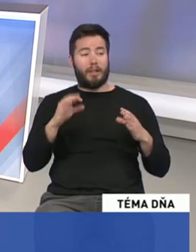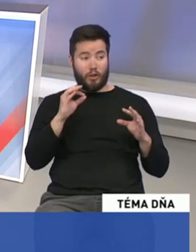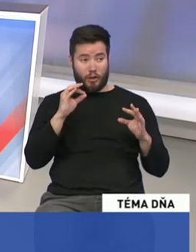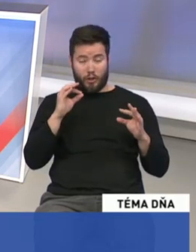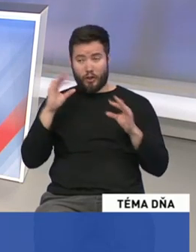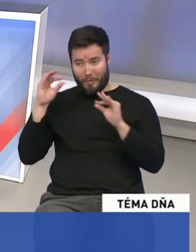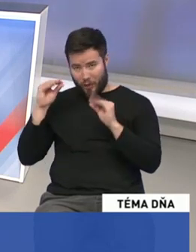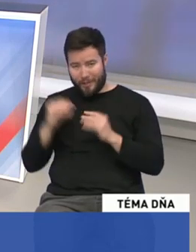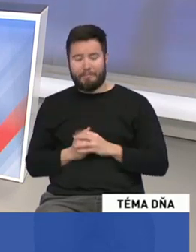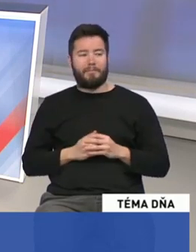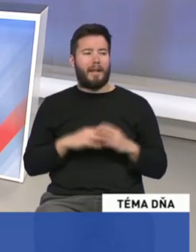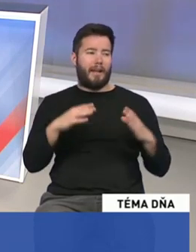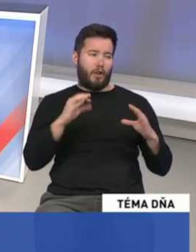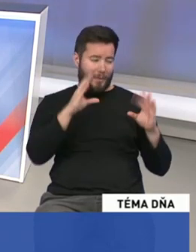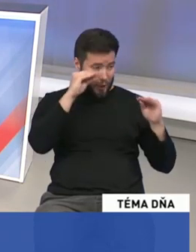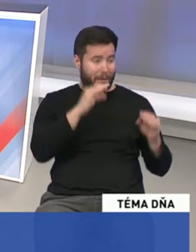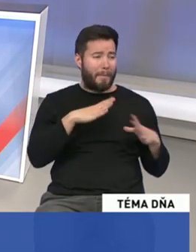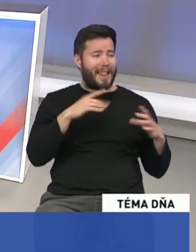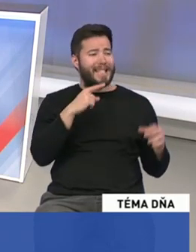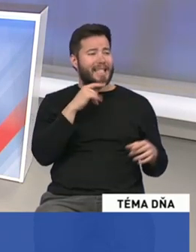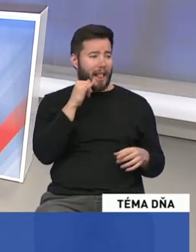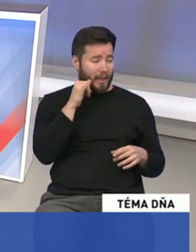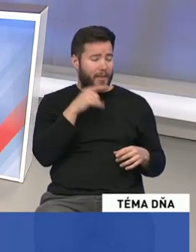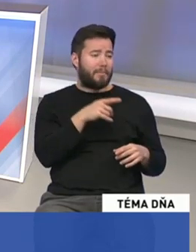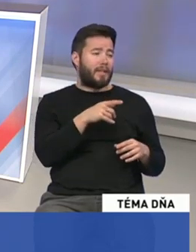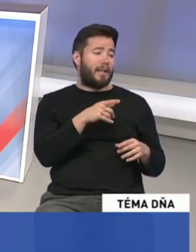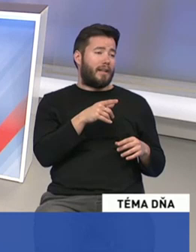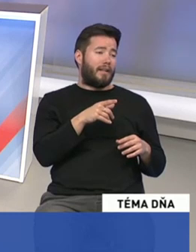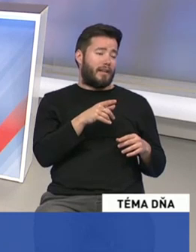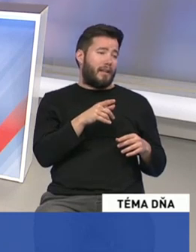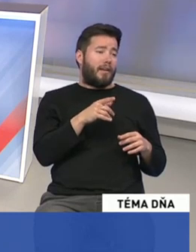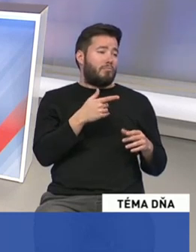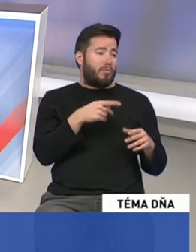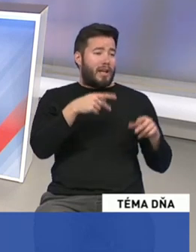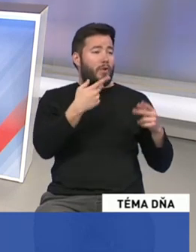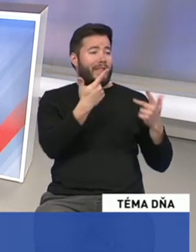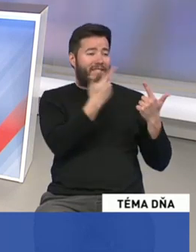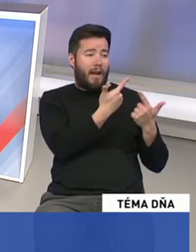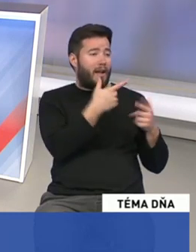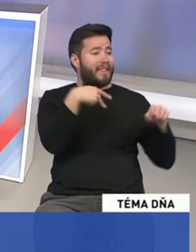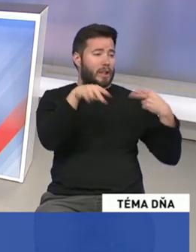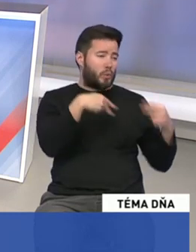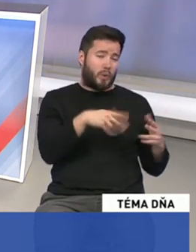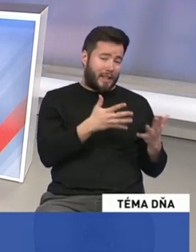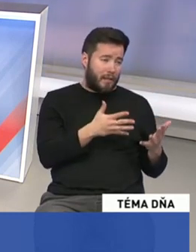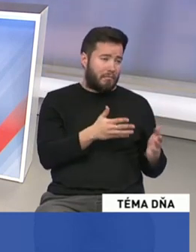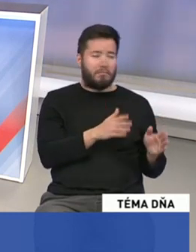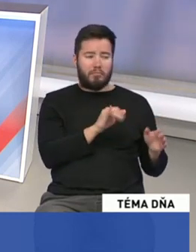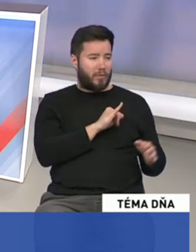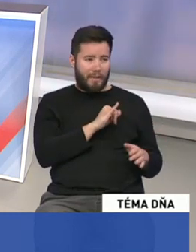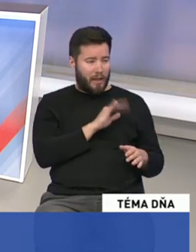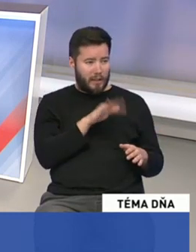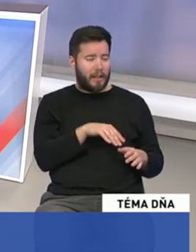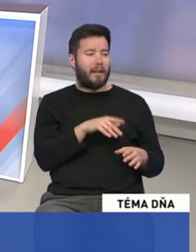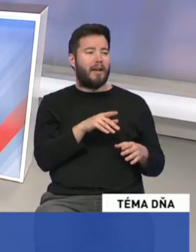ktoré som chcel prebrať spoločne s vami, ktoré sú vám možno, by som povedal, signifikantné pre vaše strany, prípadne, ktoré vás rozdelujú. V každom prípade,